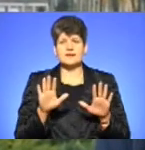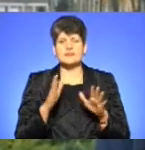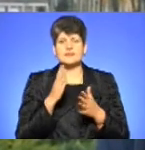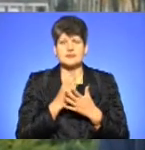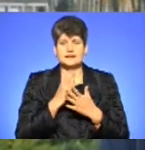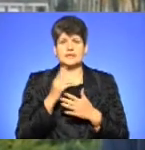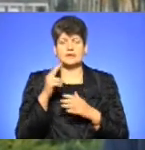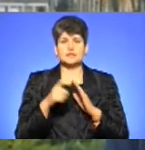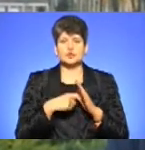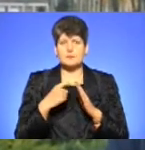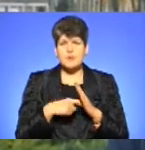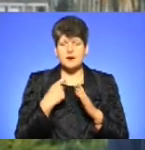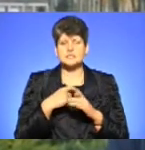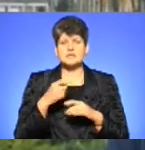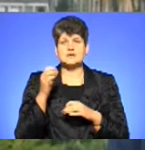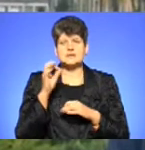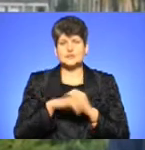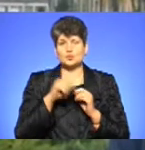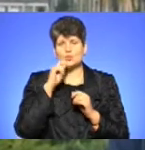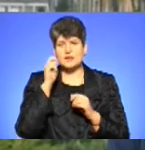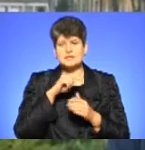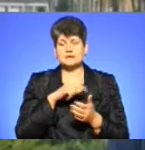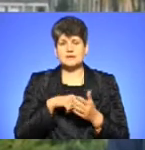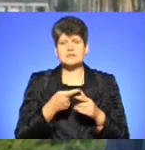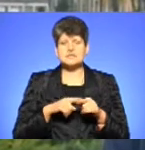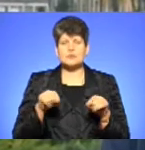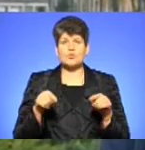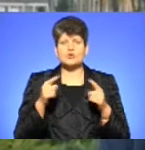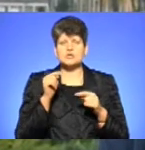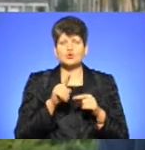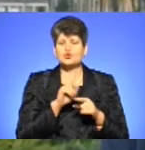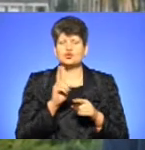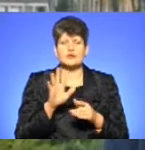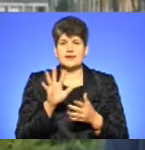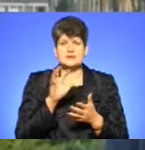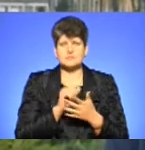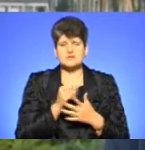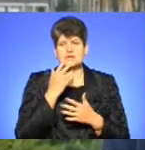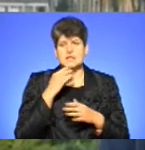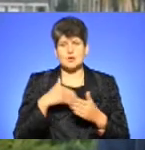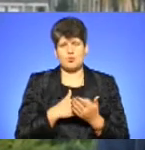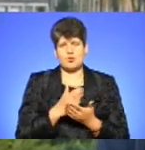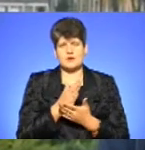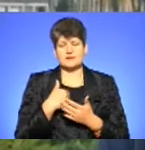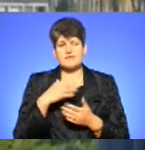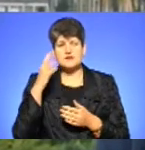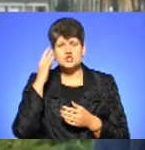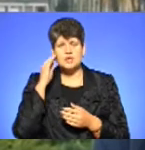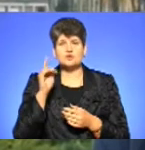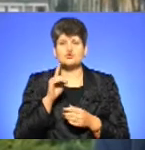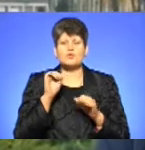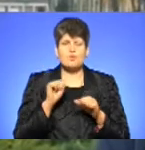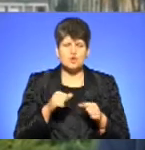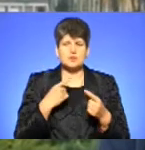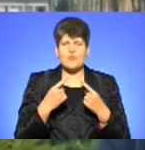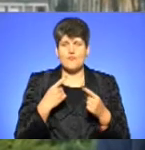багатьох східноукраїнських містах, це породження того, що ніхто не займався національною політикою. Я вважаю, що можна